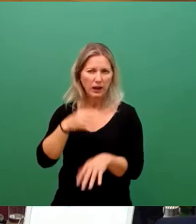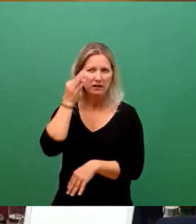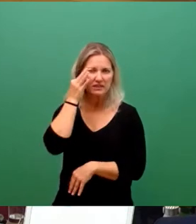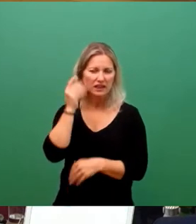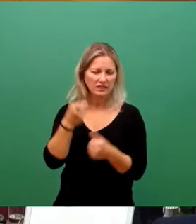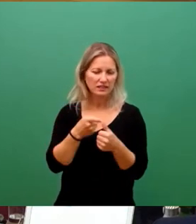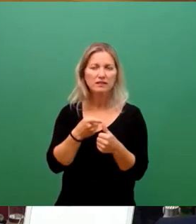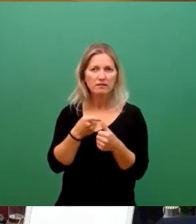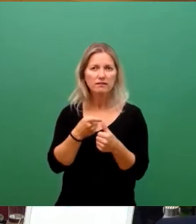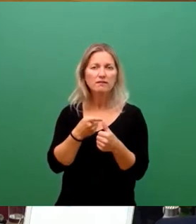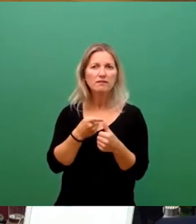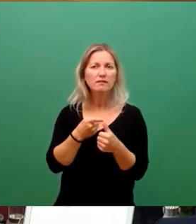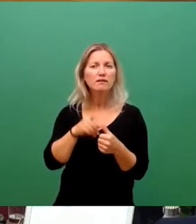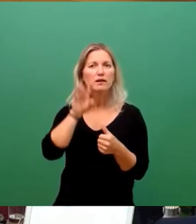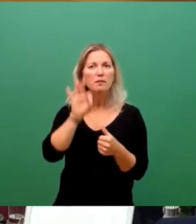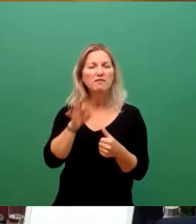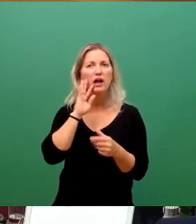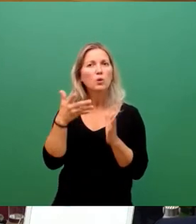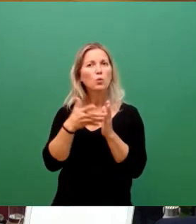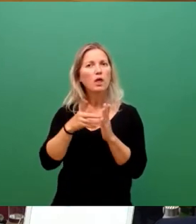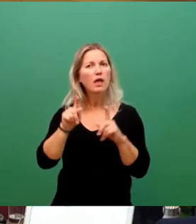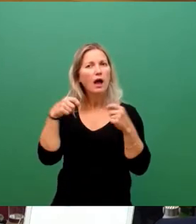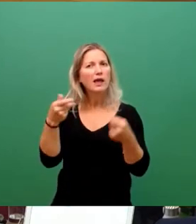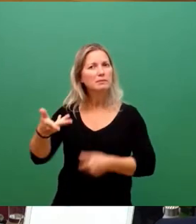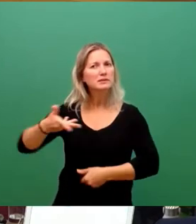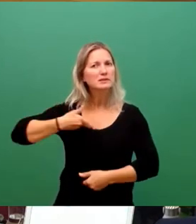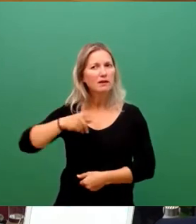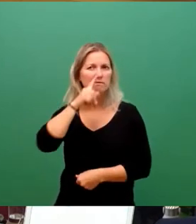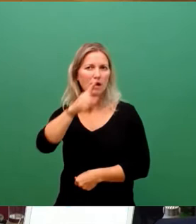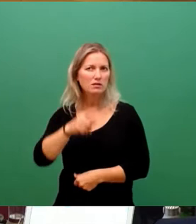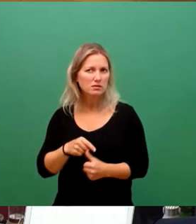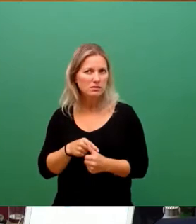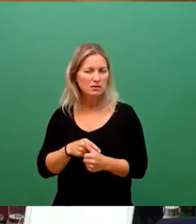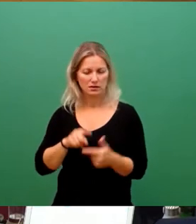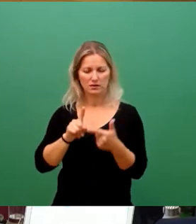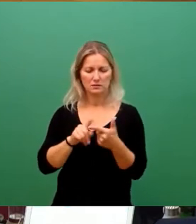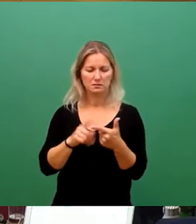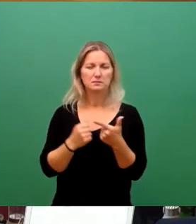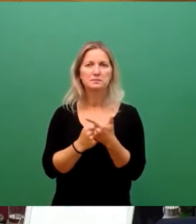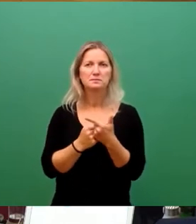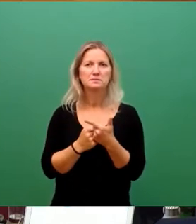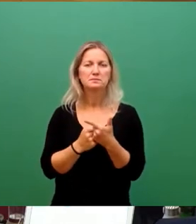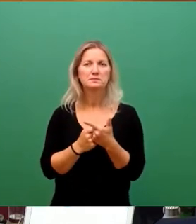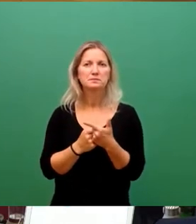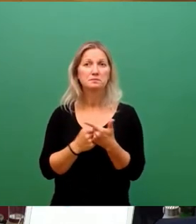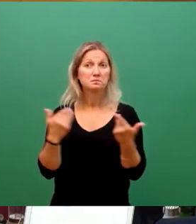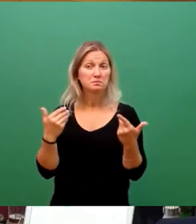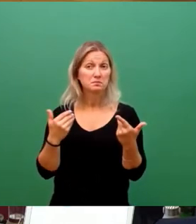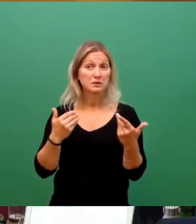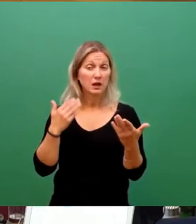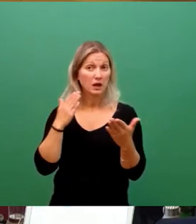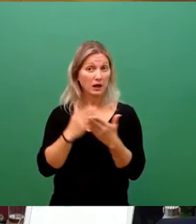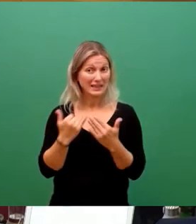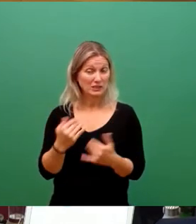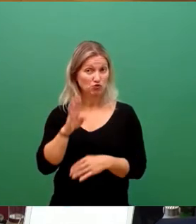genau mit den Gutachterergebnissen zu rechnen ist und B, ob es schon Stand heute erste